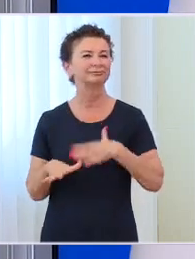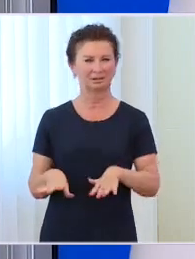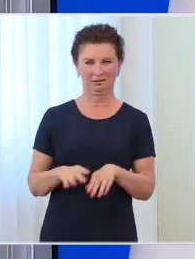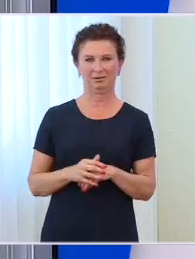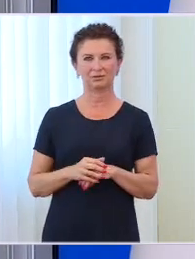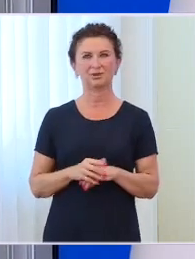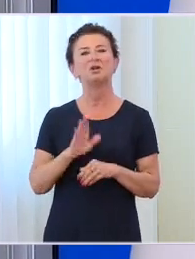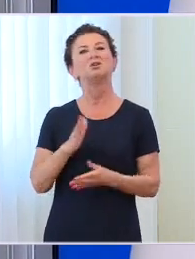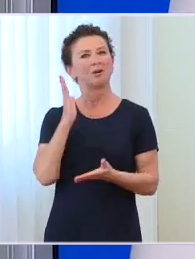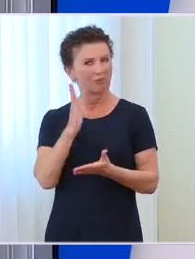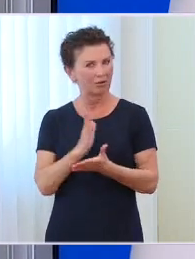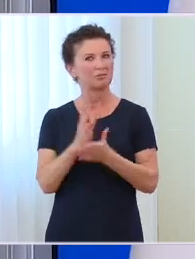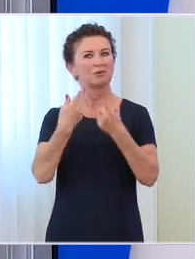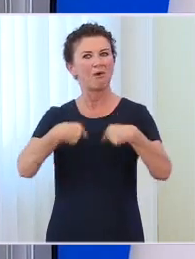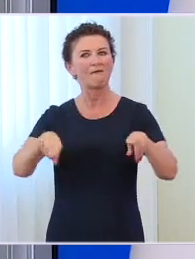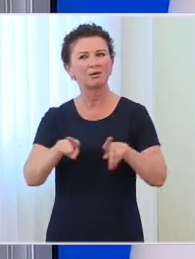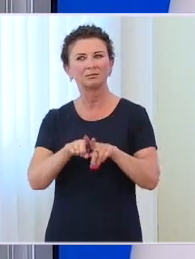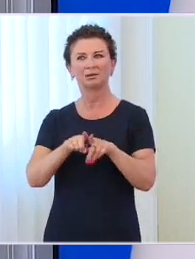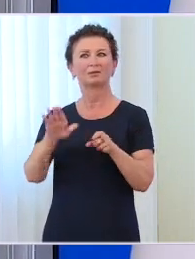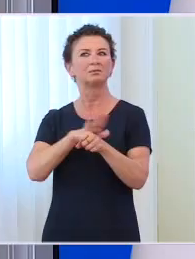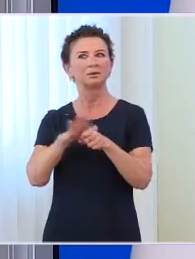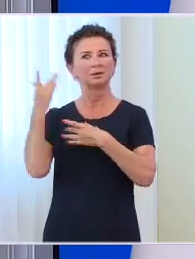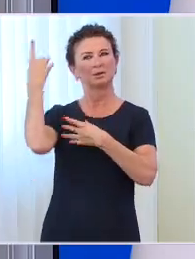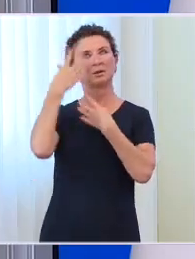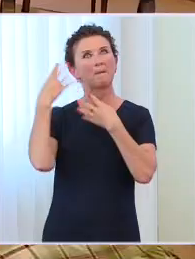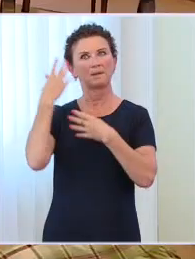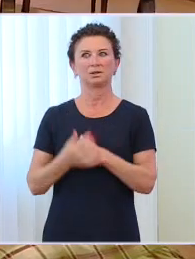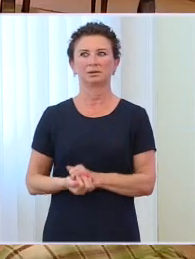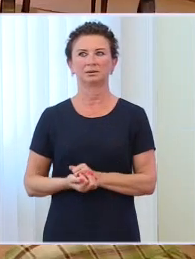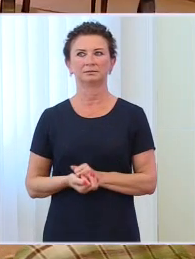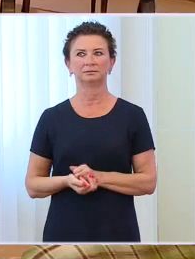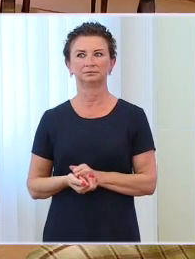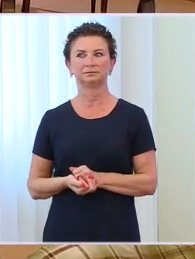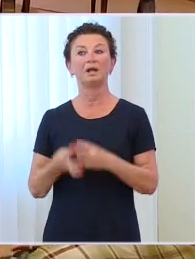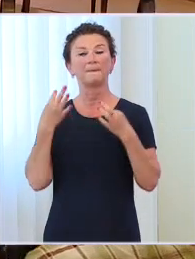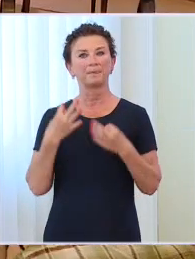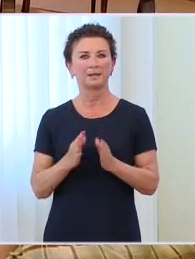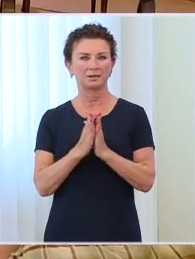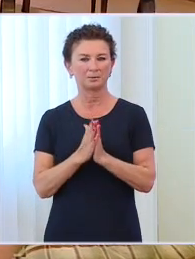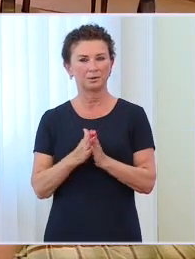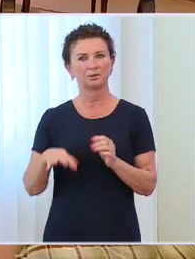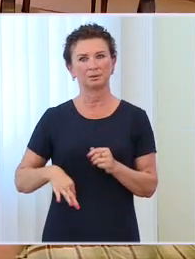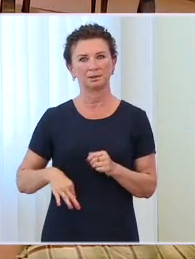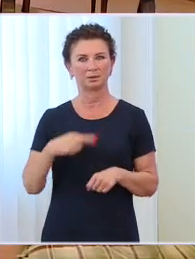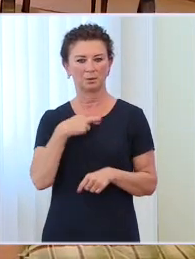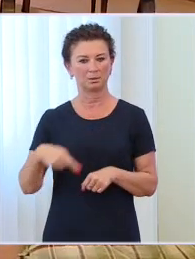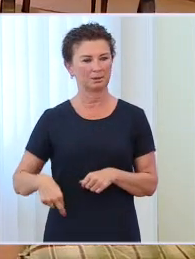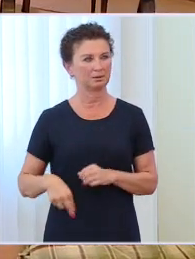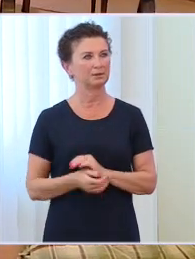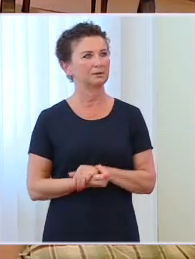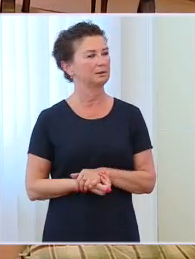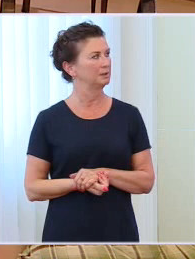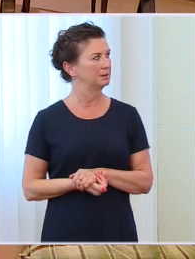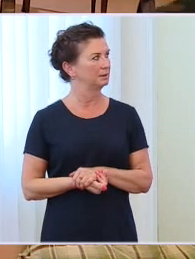mieli spełnienie marzeń, myślę, że wszystkich Polaków. Teraz zapraszam panią premierę Wykopacz, pana wicepremiera i ministra obrony